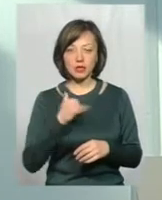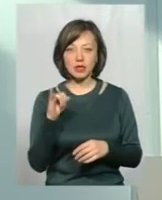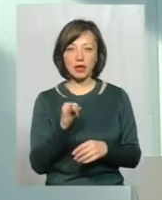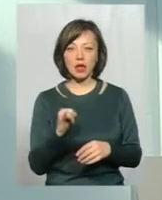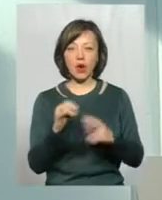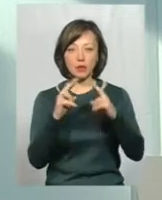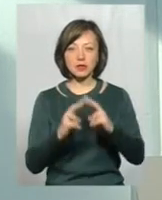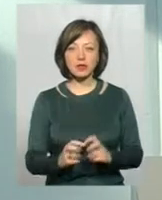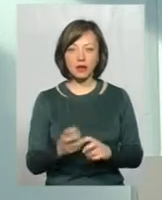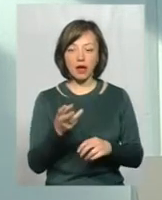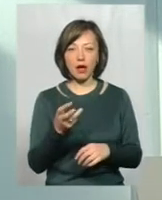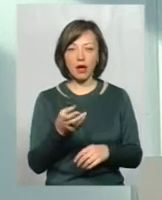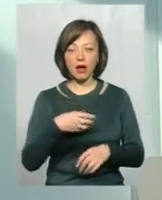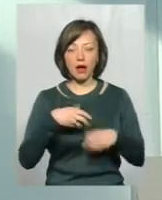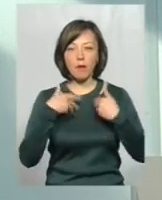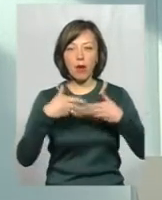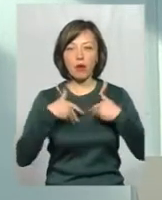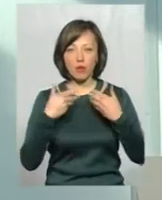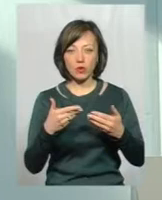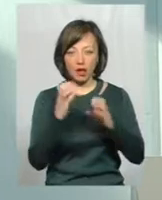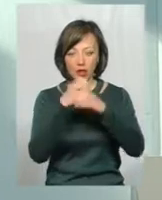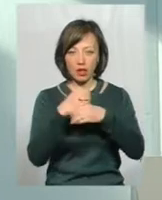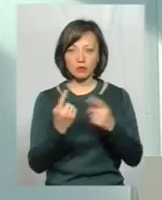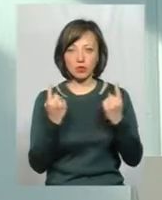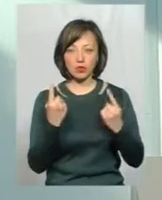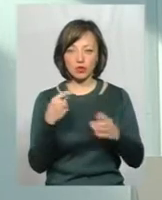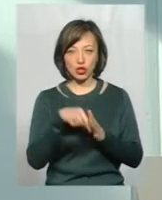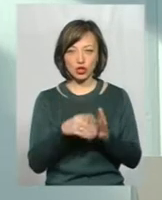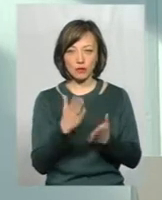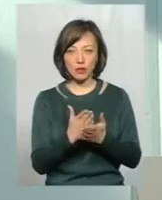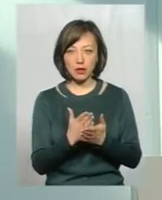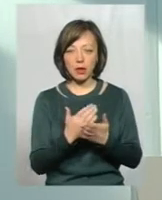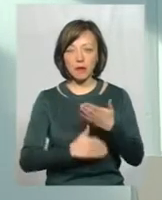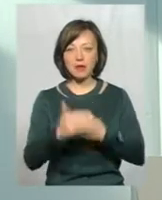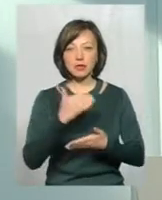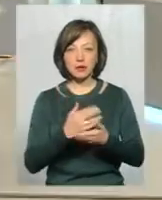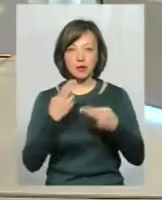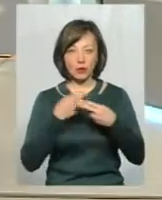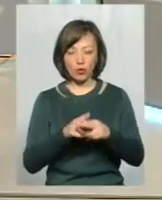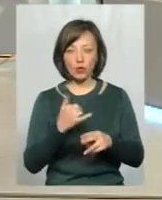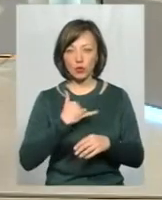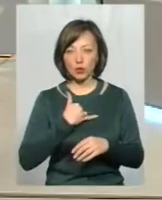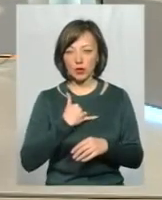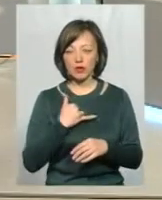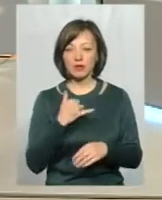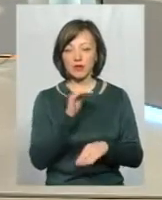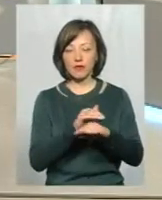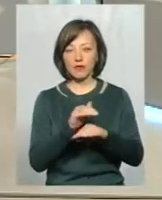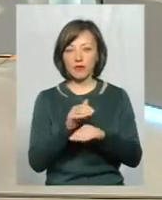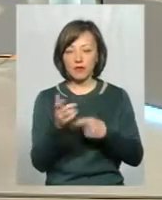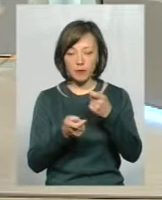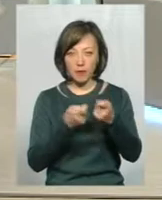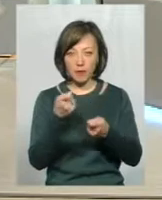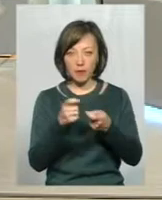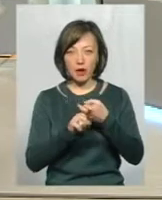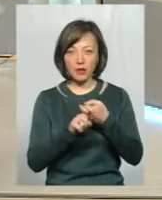обслідування аналіз мокроти, яке є велике значення. Благодаря последнім технологіям у нас виявляються мекобактерії